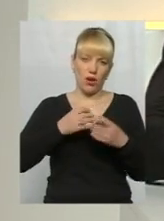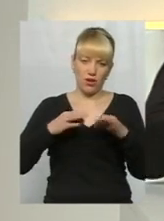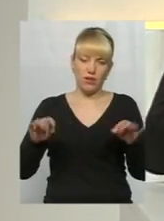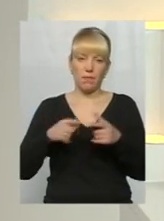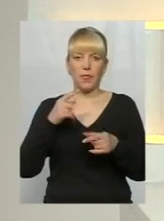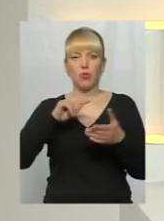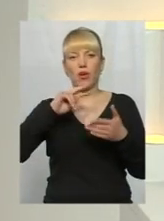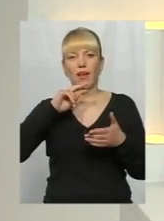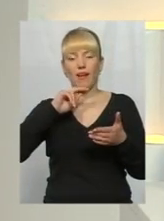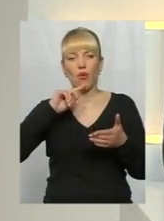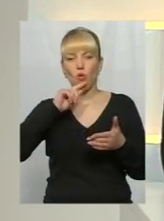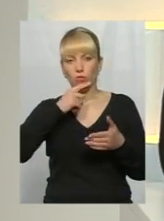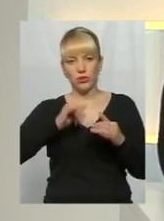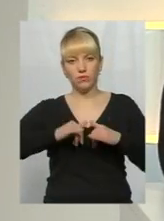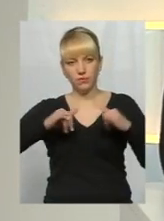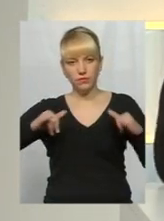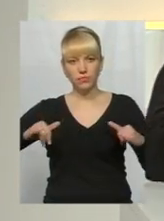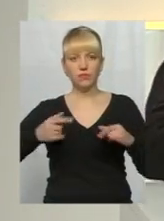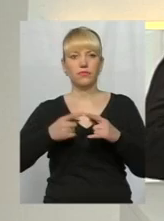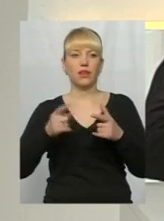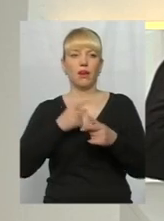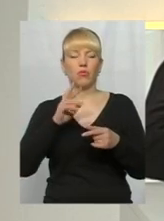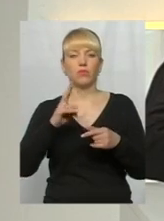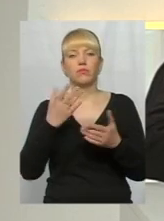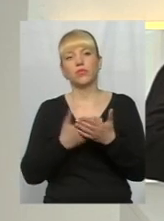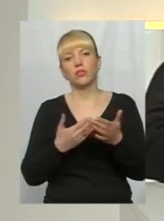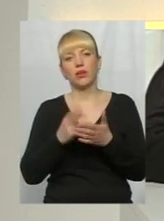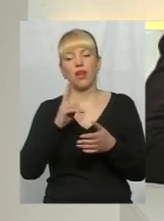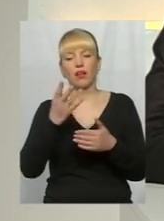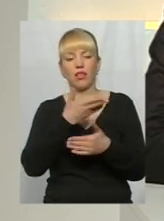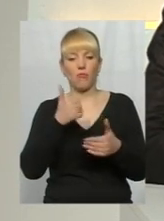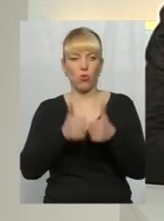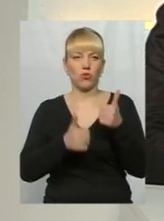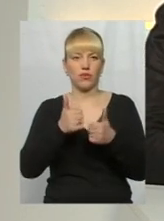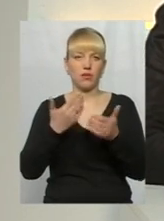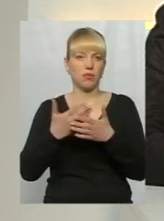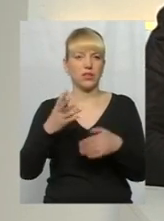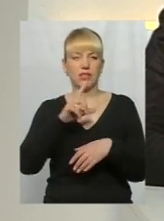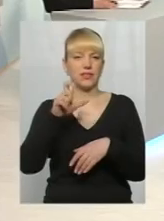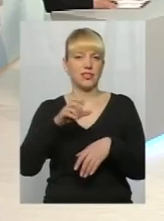зростання чи заможність, а про те, як нам конкурувати зі Швецією.